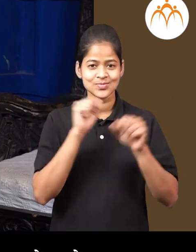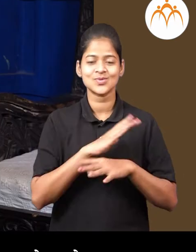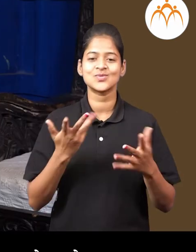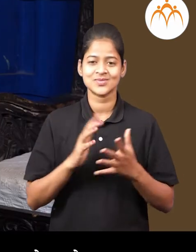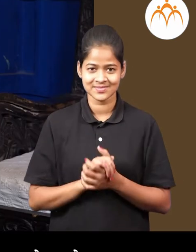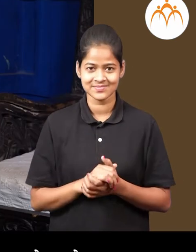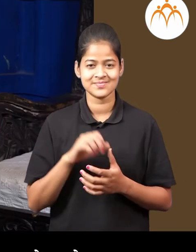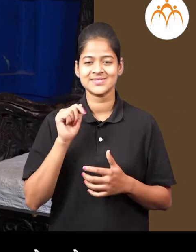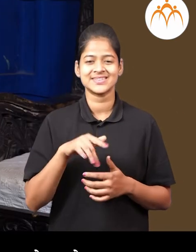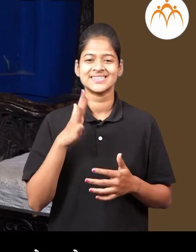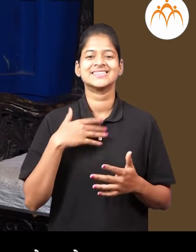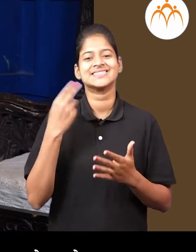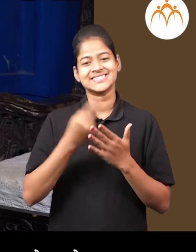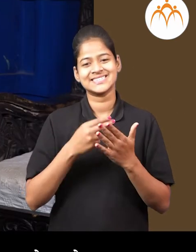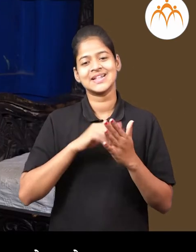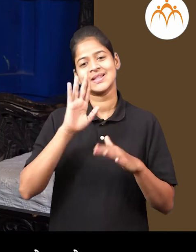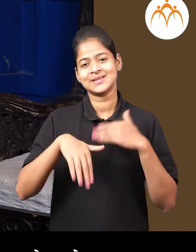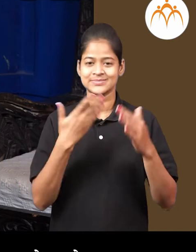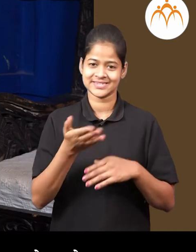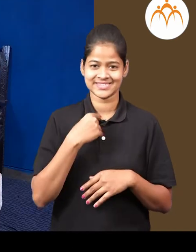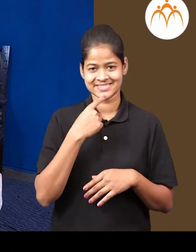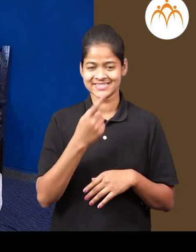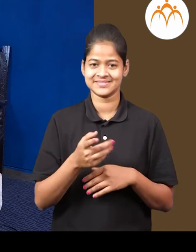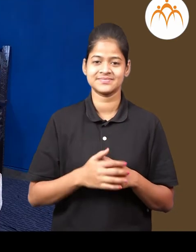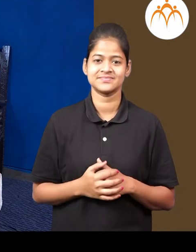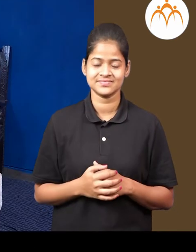अत्ता नाई मलेक चित्र काड़ाईचे